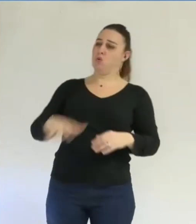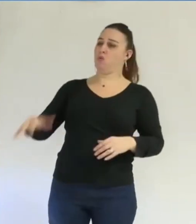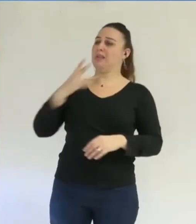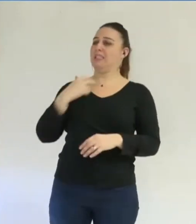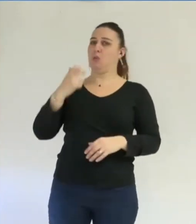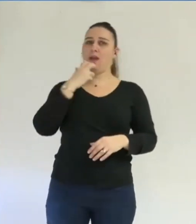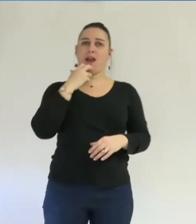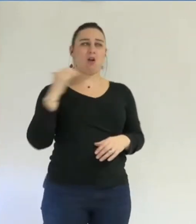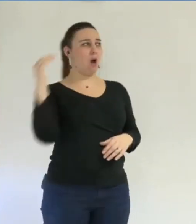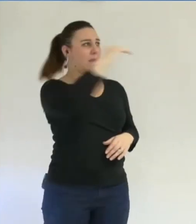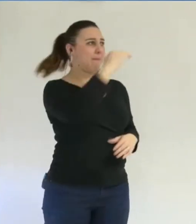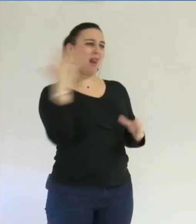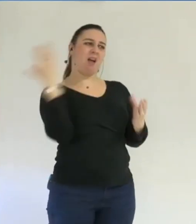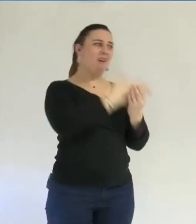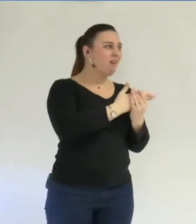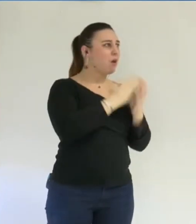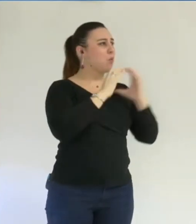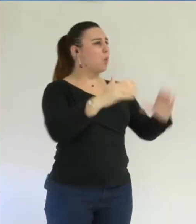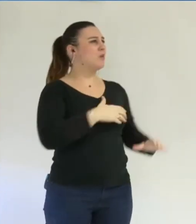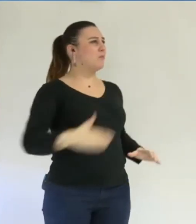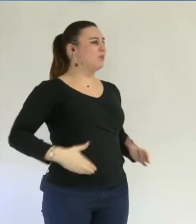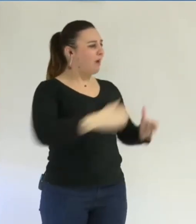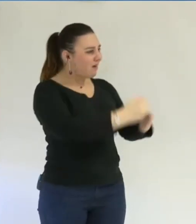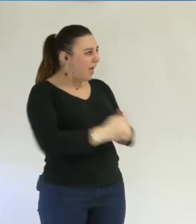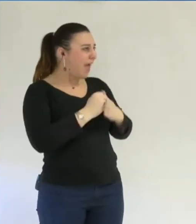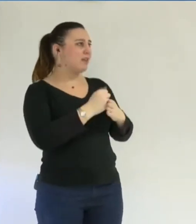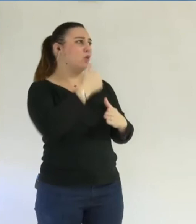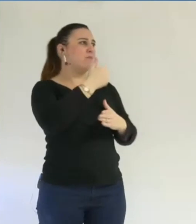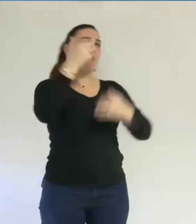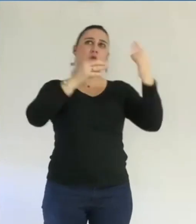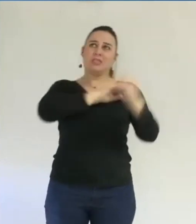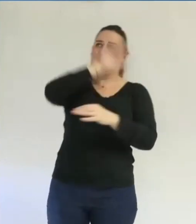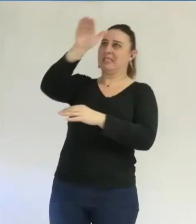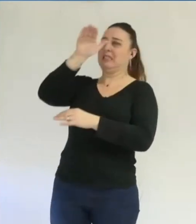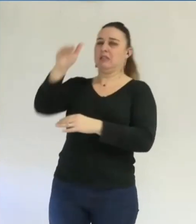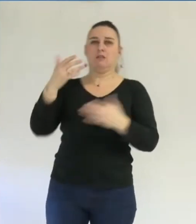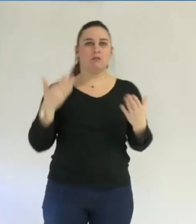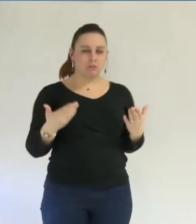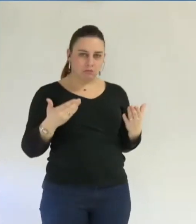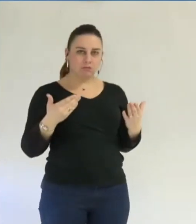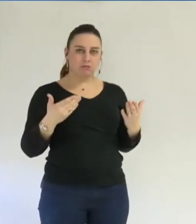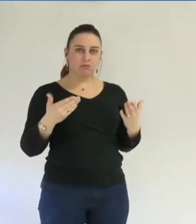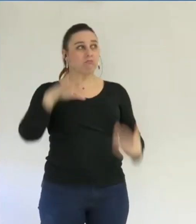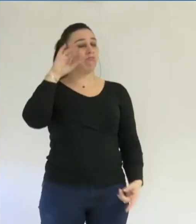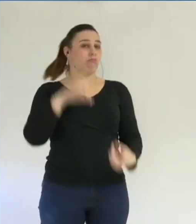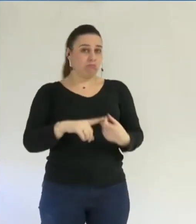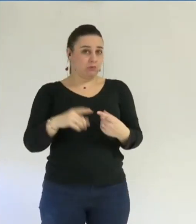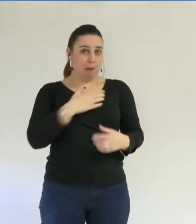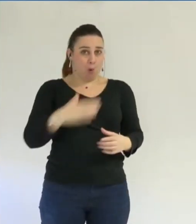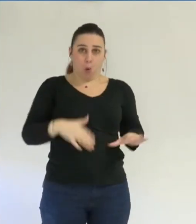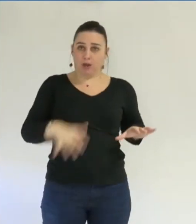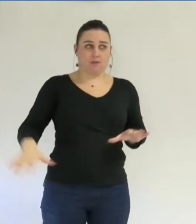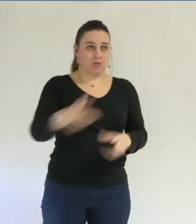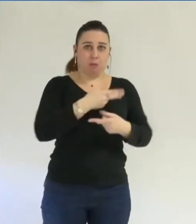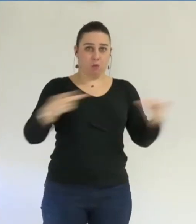saisir le Conseil municipal pour qu'il puisse saisir lui-même la justice dans un dossier qui concerne la collectivité